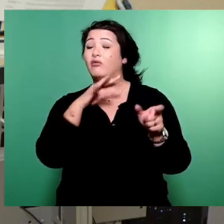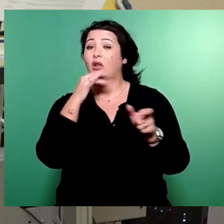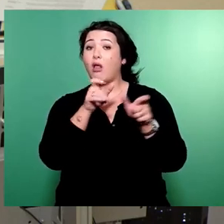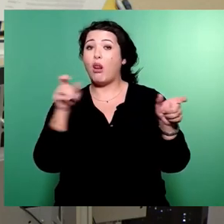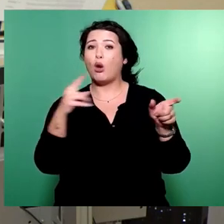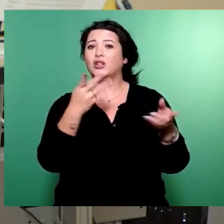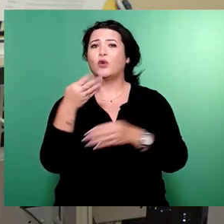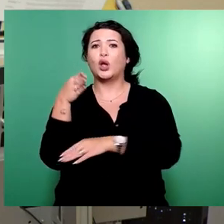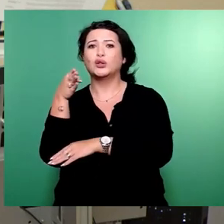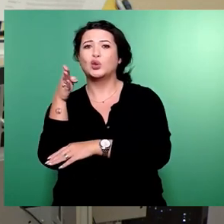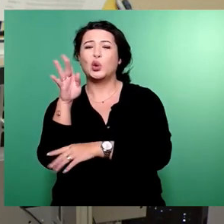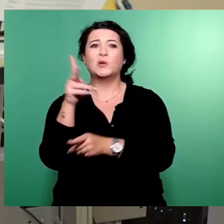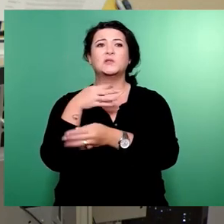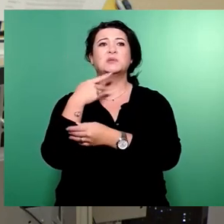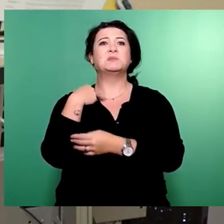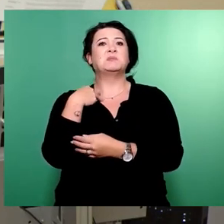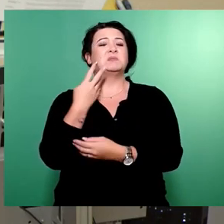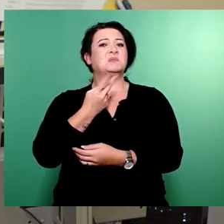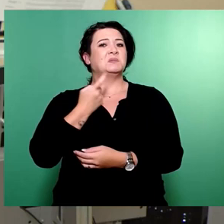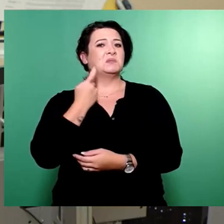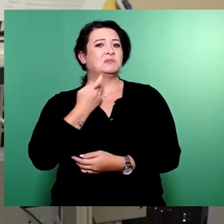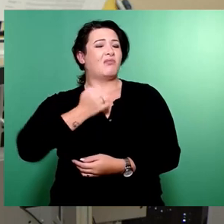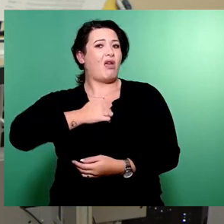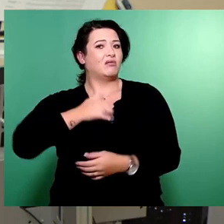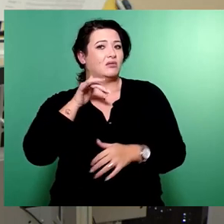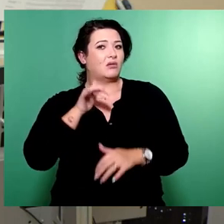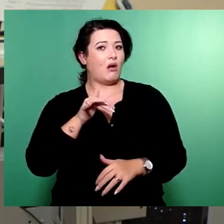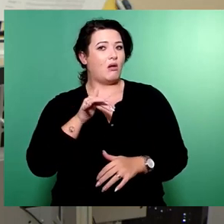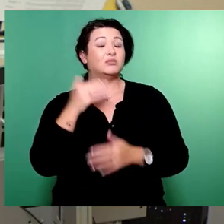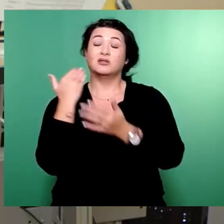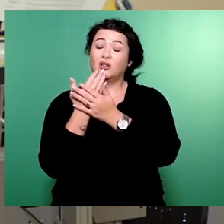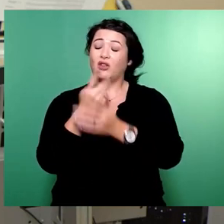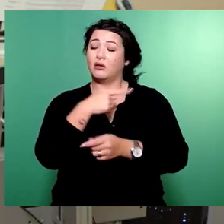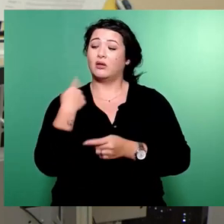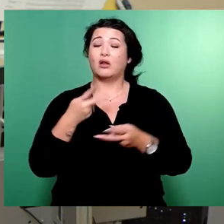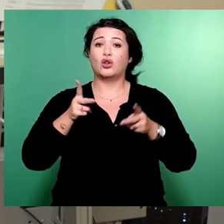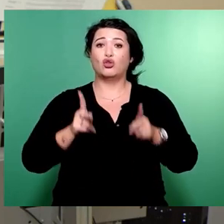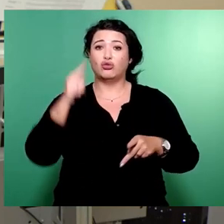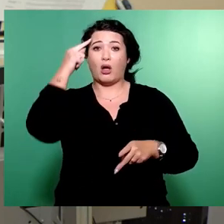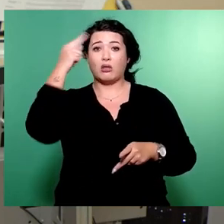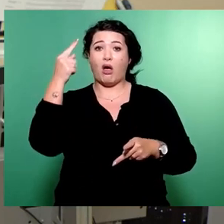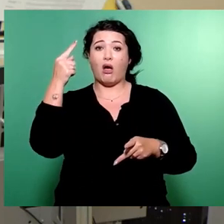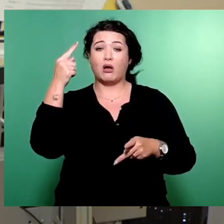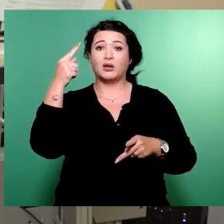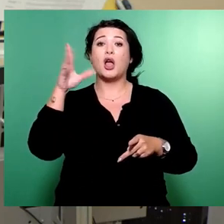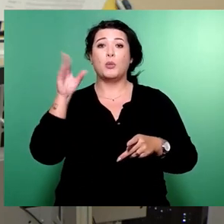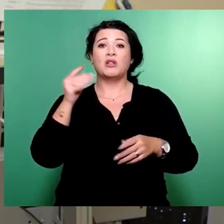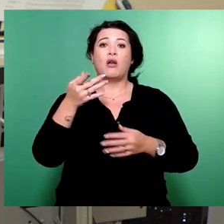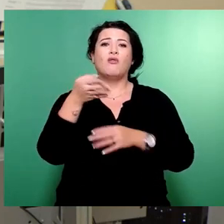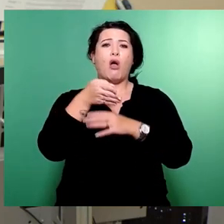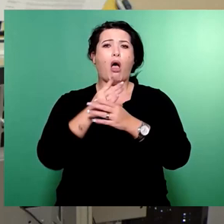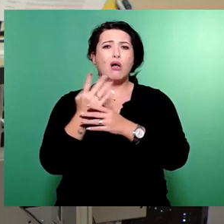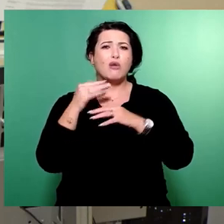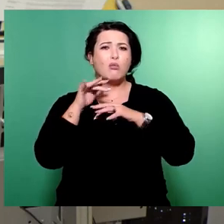werden, haben wir als Stadtrat einer Halbmillionenstadt eine besondere Verantwortung.